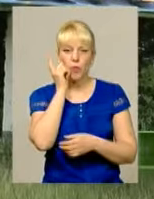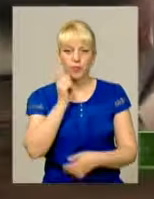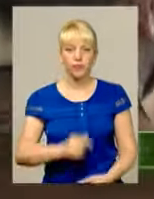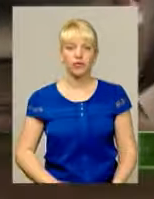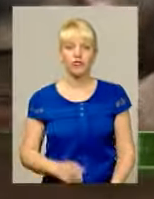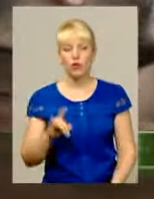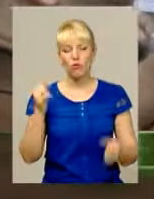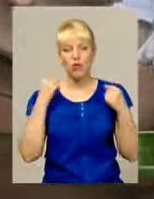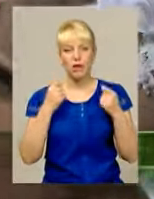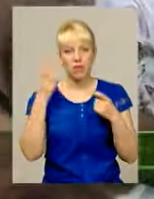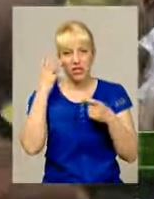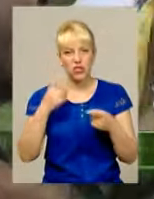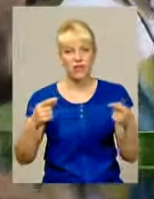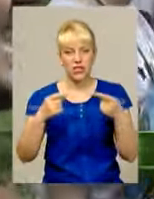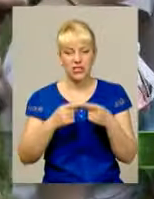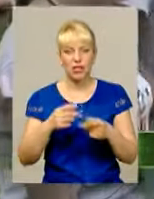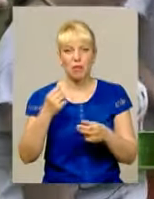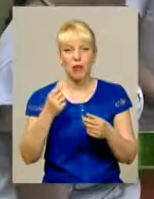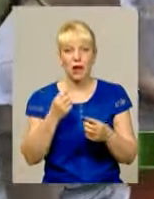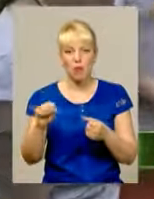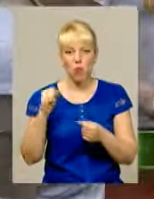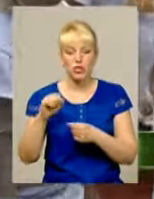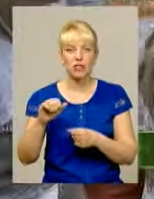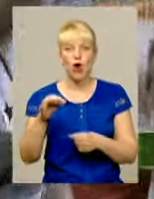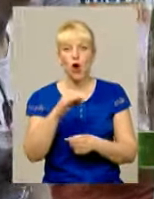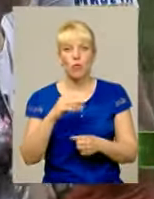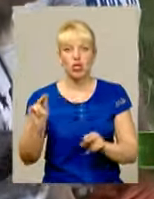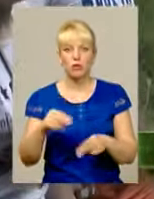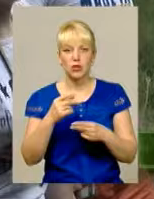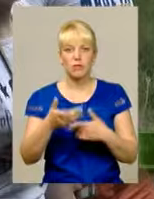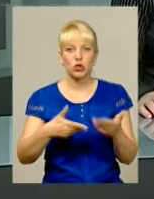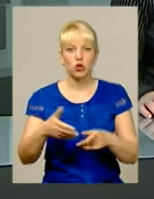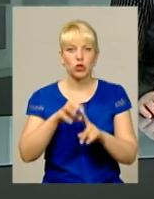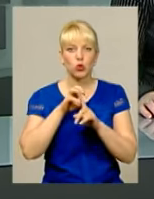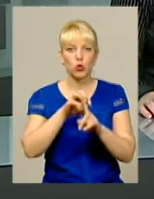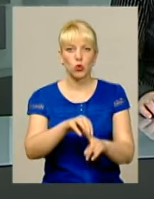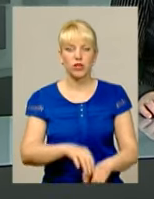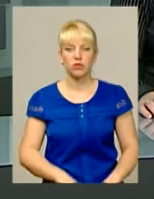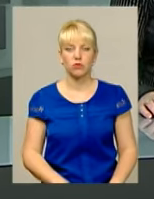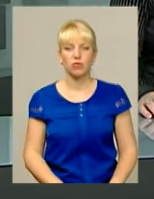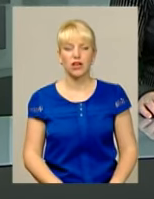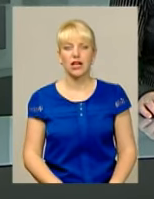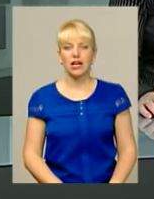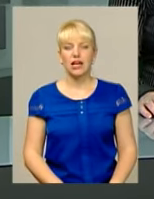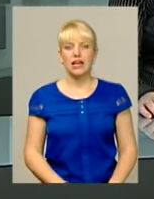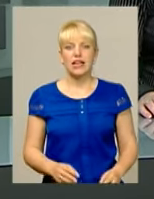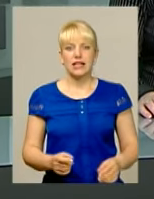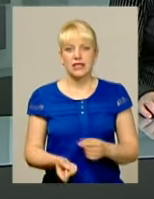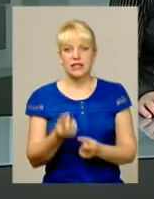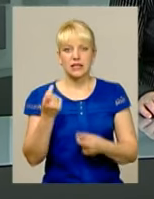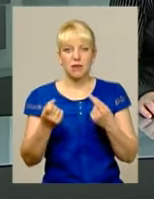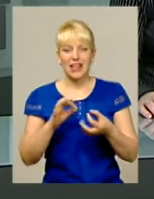Хмельниччині визначили переможців обласного чемпіонату з пішохідного туризму Спалах кишкової